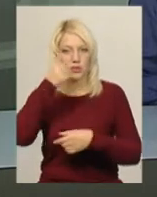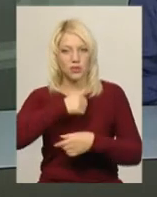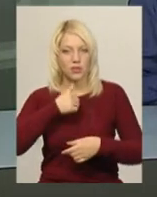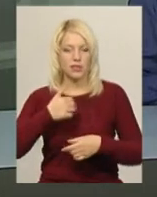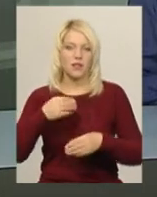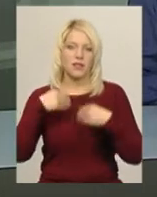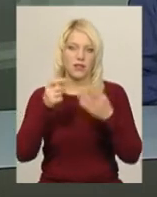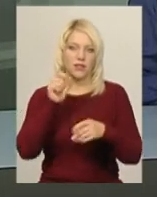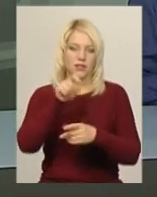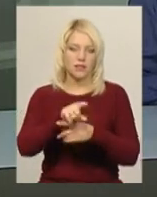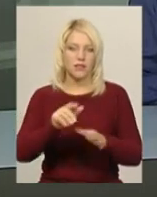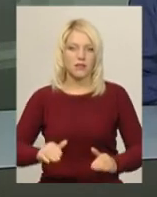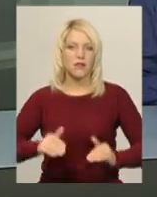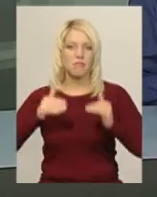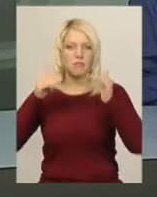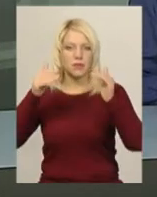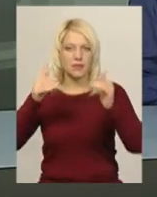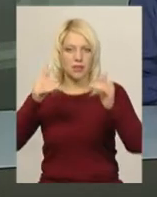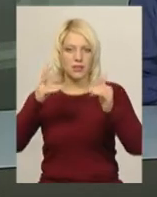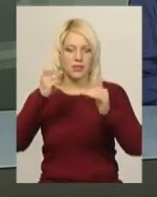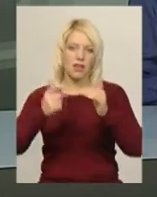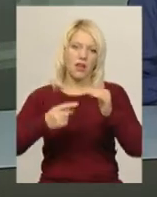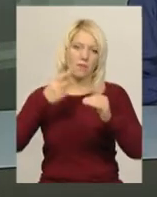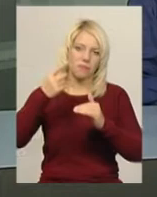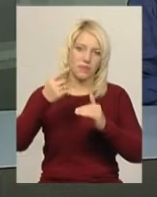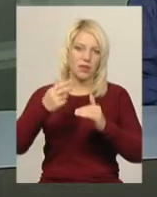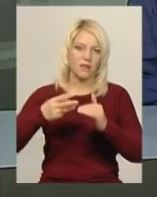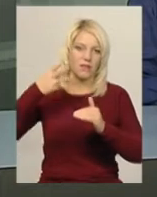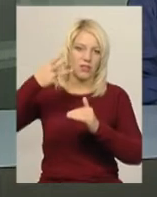переглядцями завдання піднятися на сходинку, то й дві вищі.